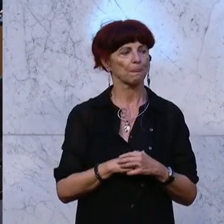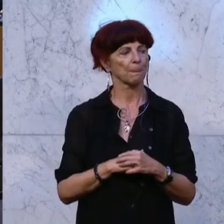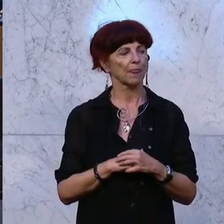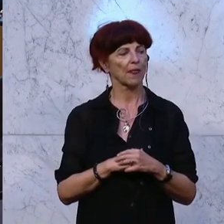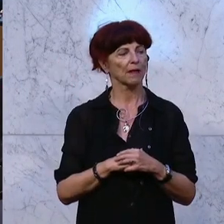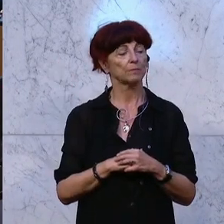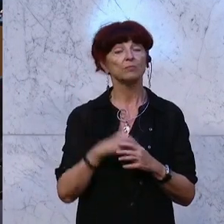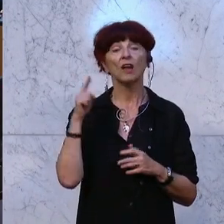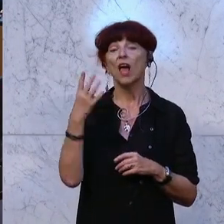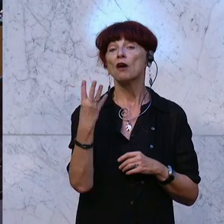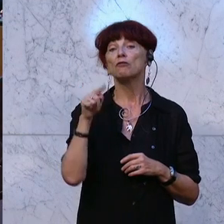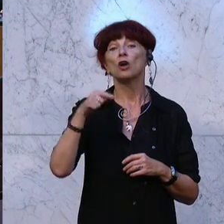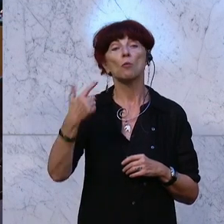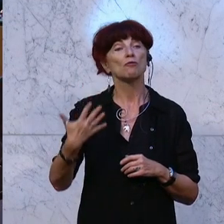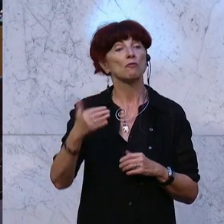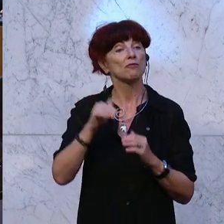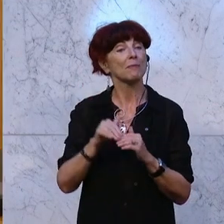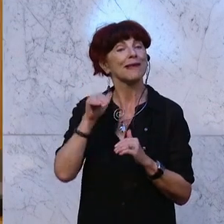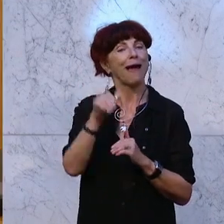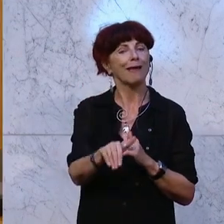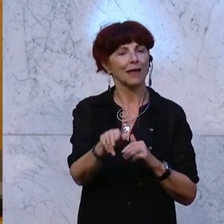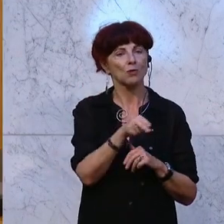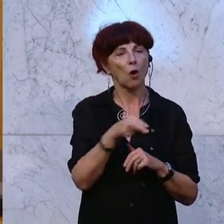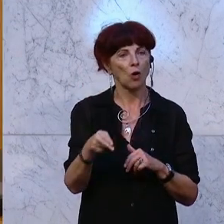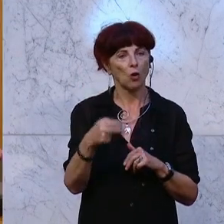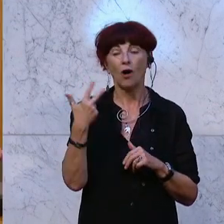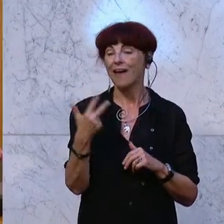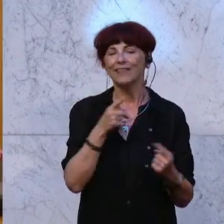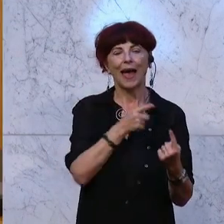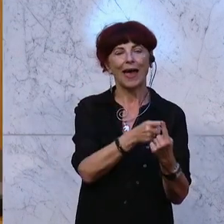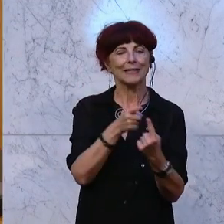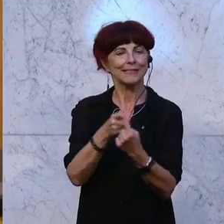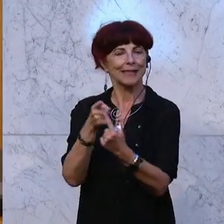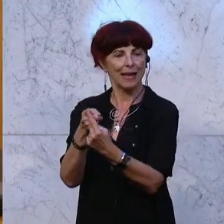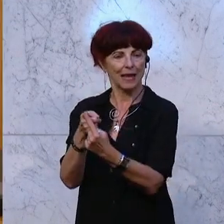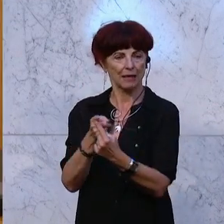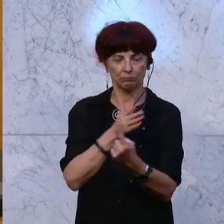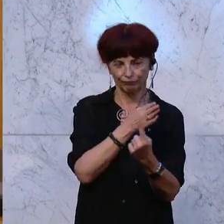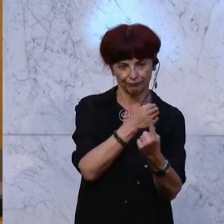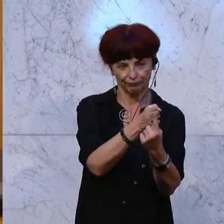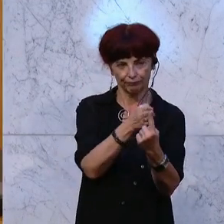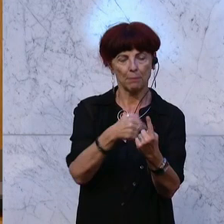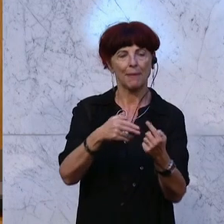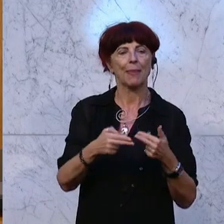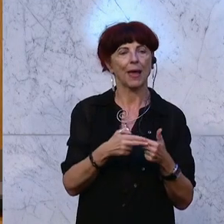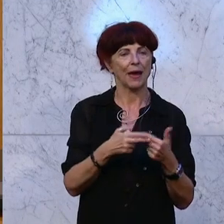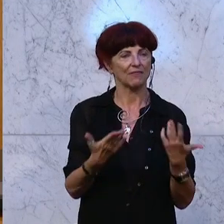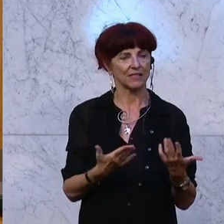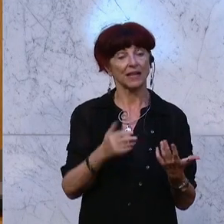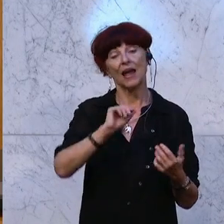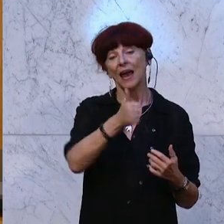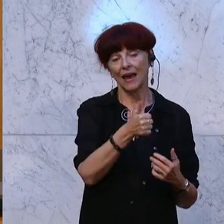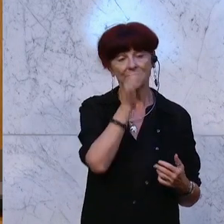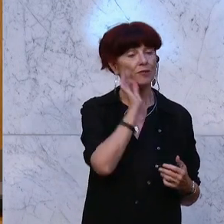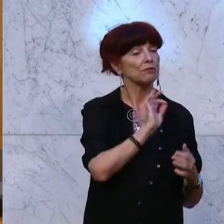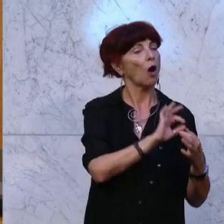Mit diesen 4,5 Milliarden Euro kommen wir vor allen drei Zielen bedeutend näher. Einerseits die Unabhängigkeit von Frauen zu